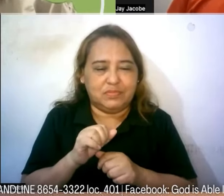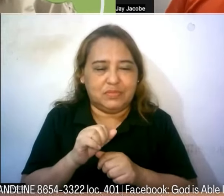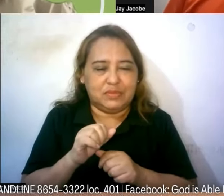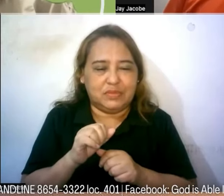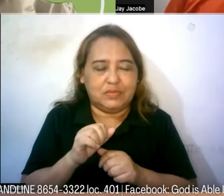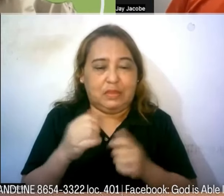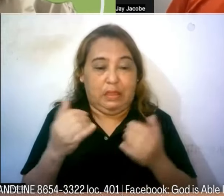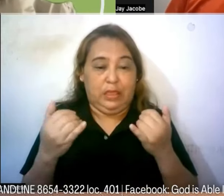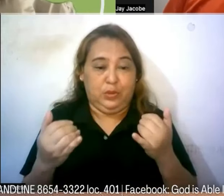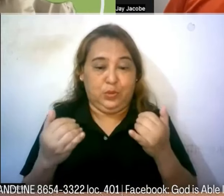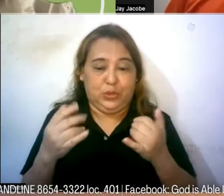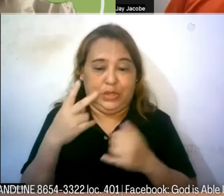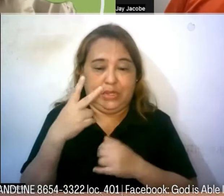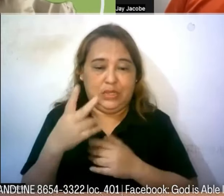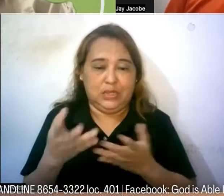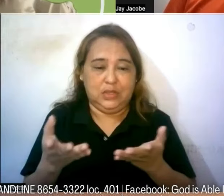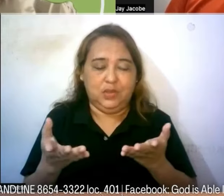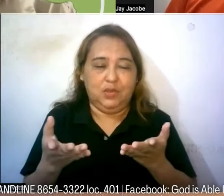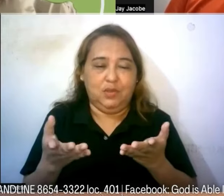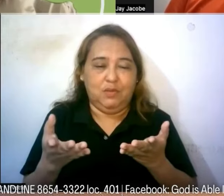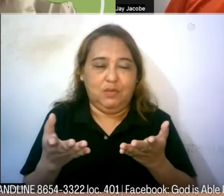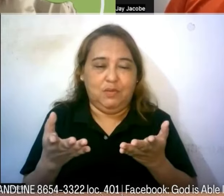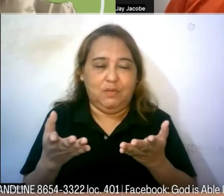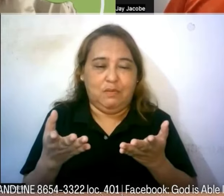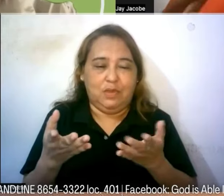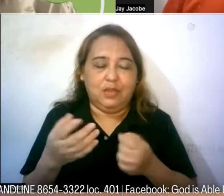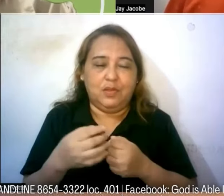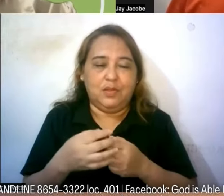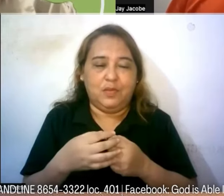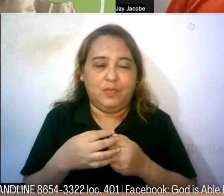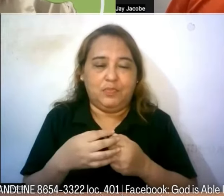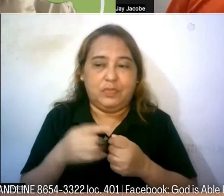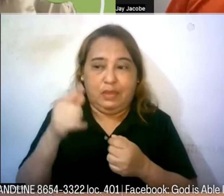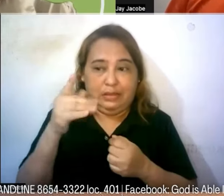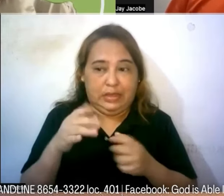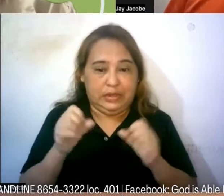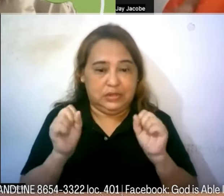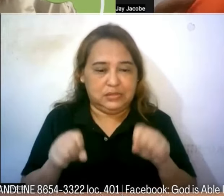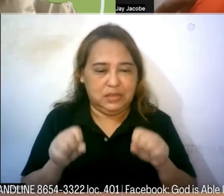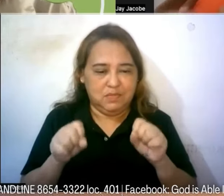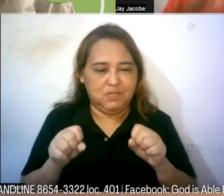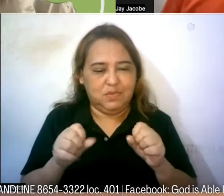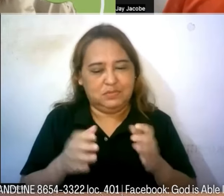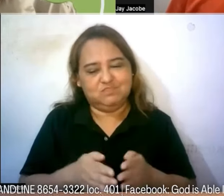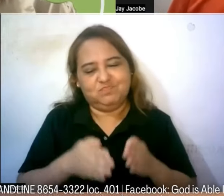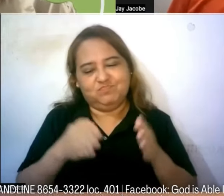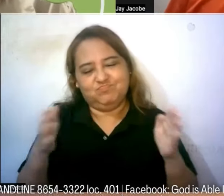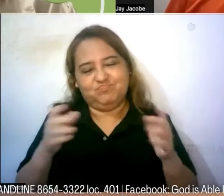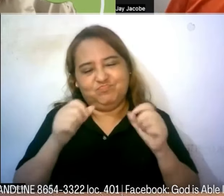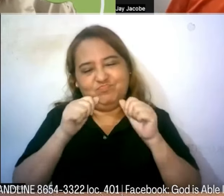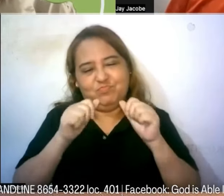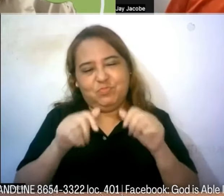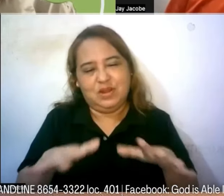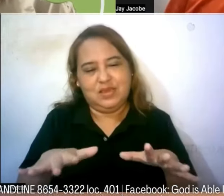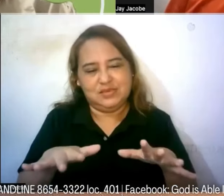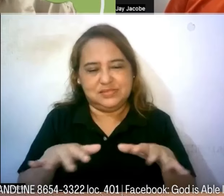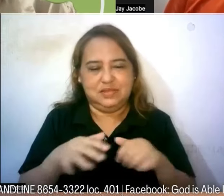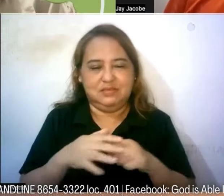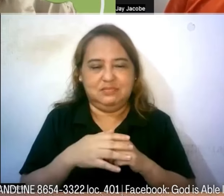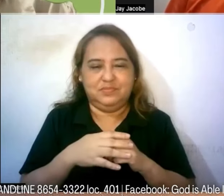ngayon nakita ko po yun sa akin at nakita ko rin po na ang God is able ay napakalaking pagpapahala po ito kung ating